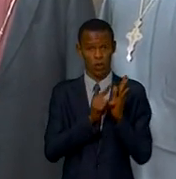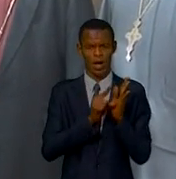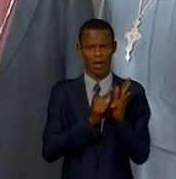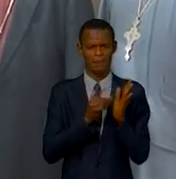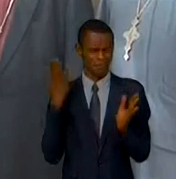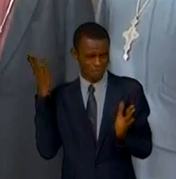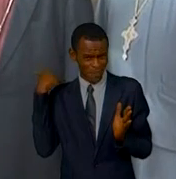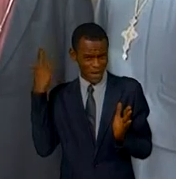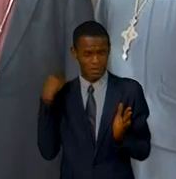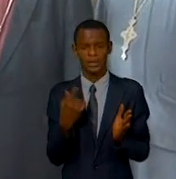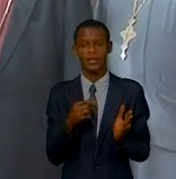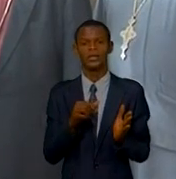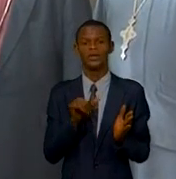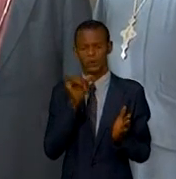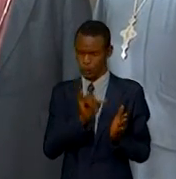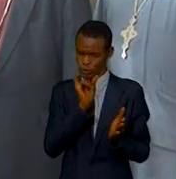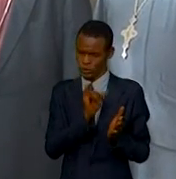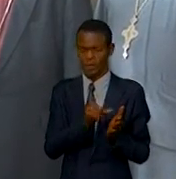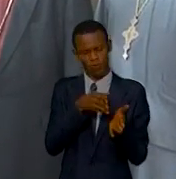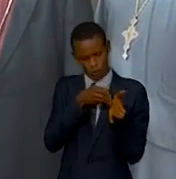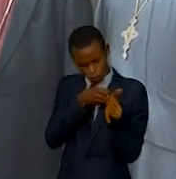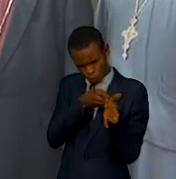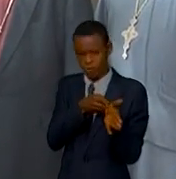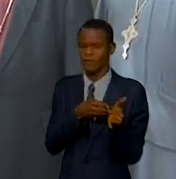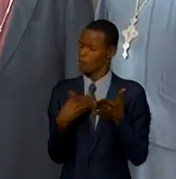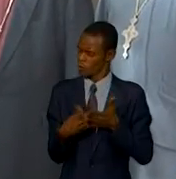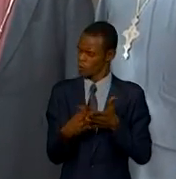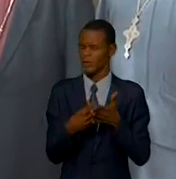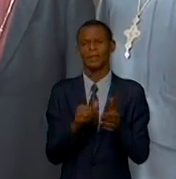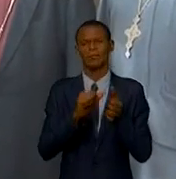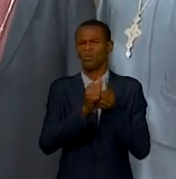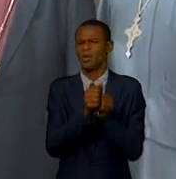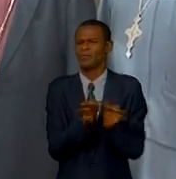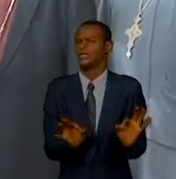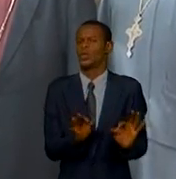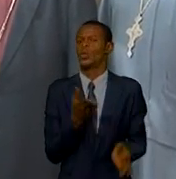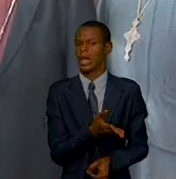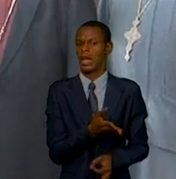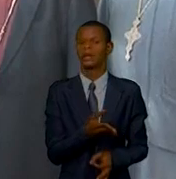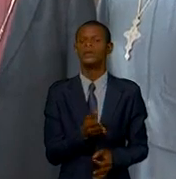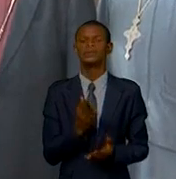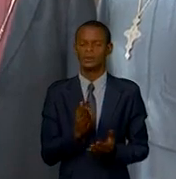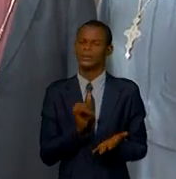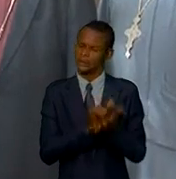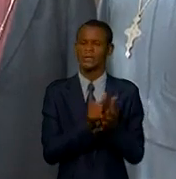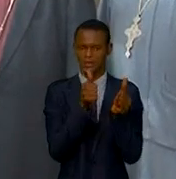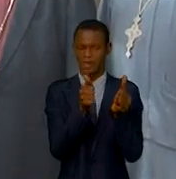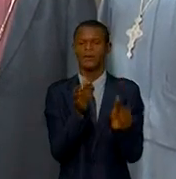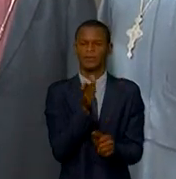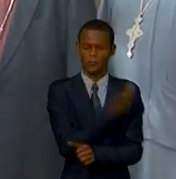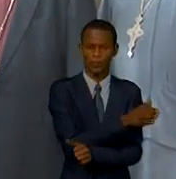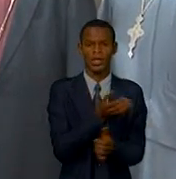considérer et à traiter en urgence. Et là, il n'y a pas de soucis. Donc on est dans le bon et fort de cette promesse.